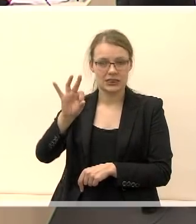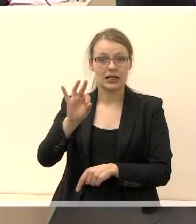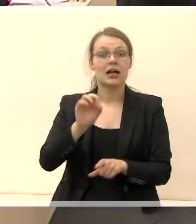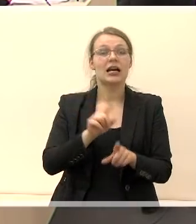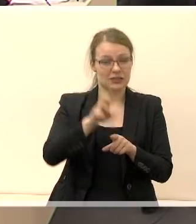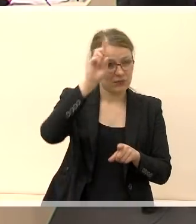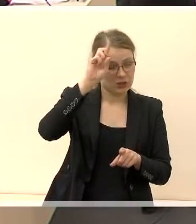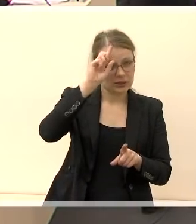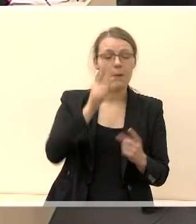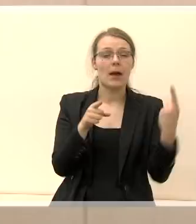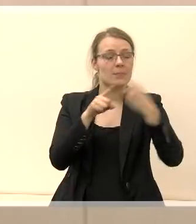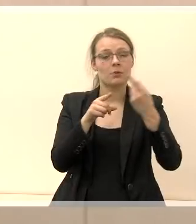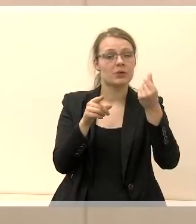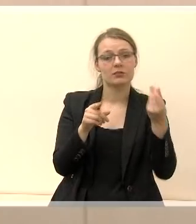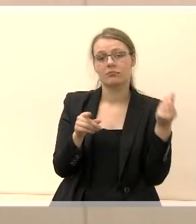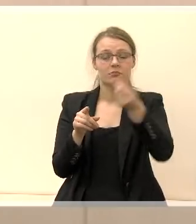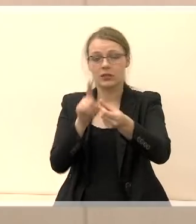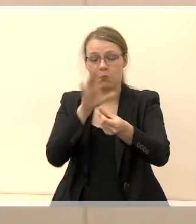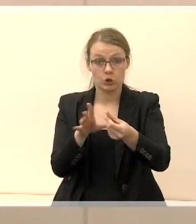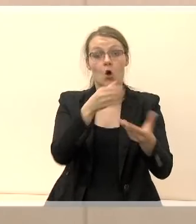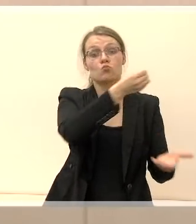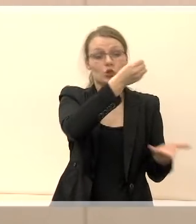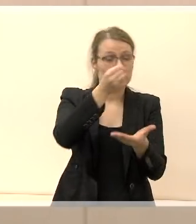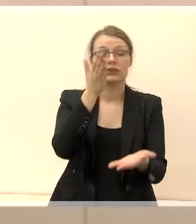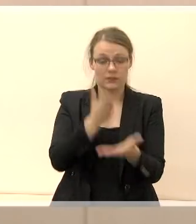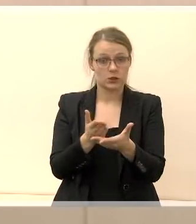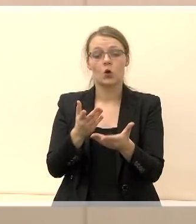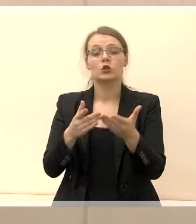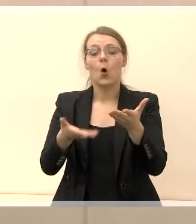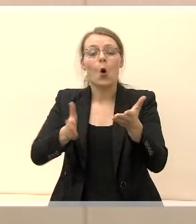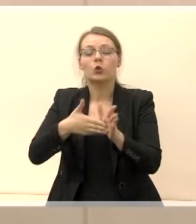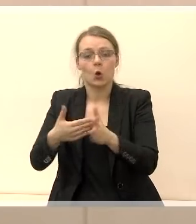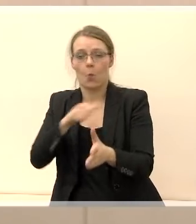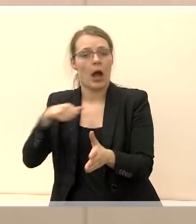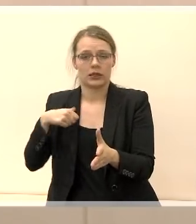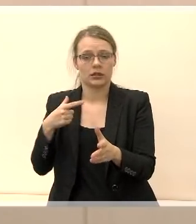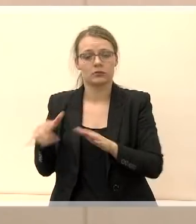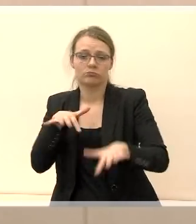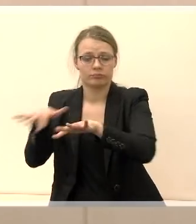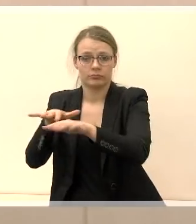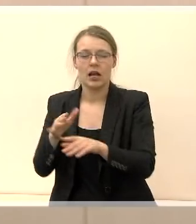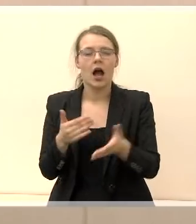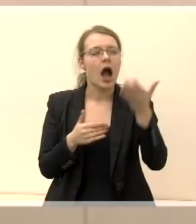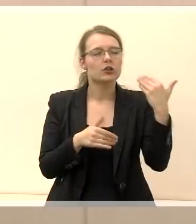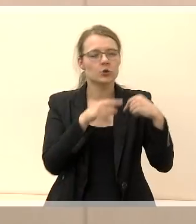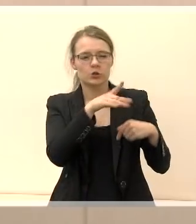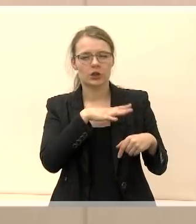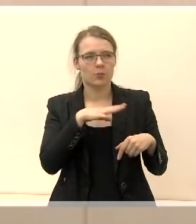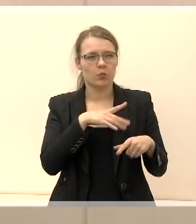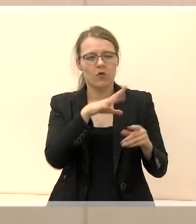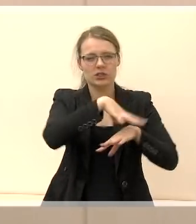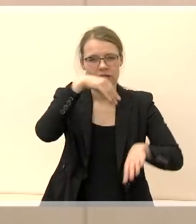jokių papildomų lėšų, viskirius budžetą. Beje, jis ne vienintelsiau. Anksčiau buvo Seimo pirmininkas, jeigu atmintis,